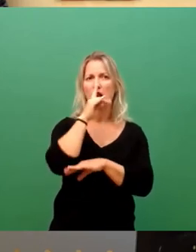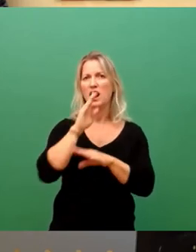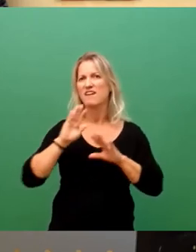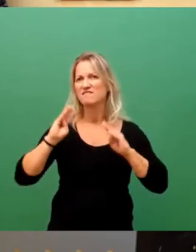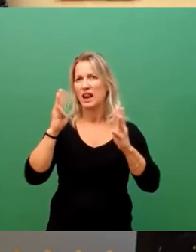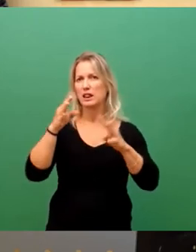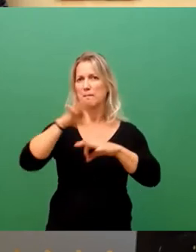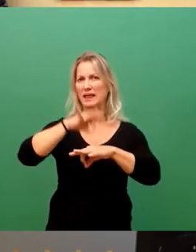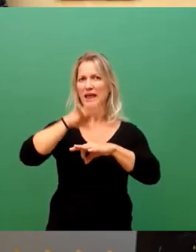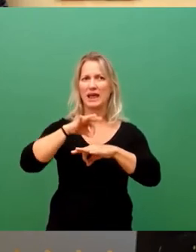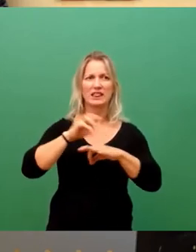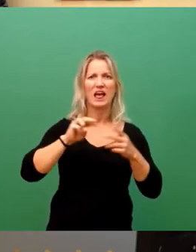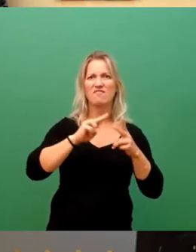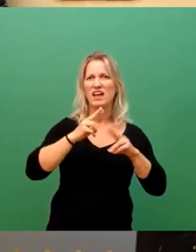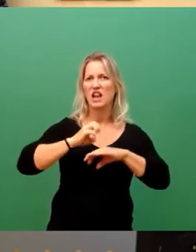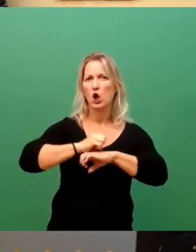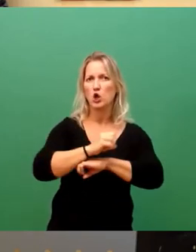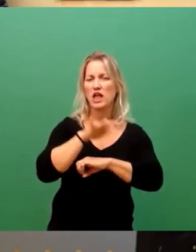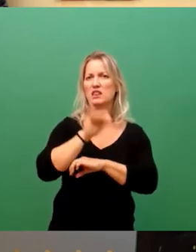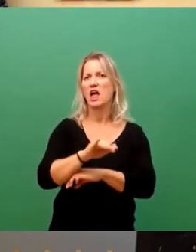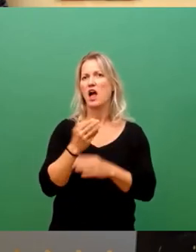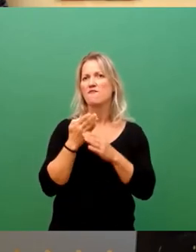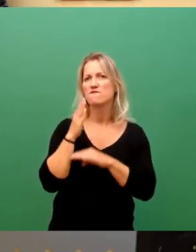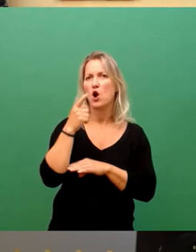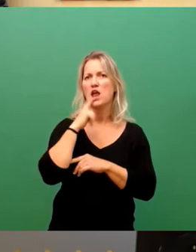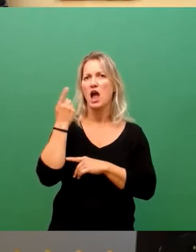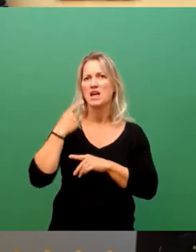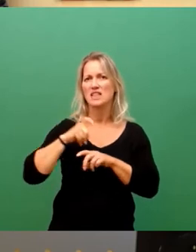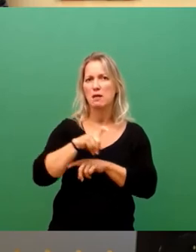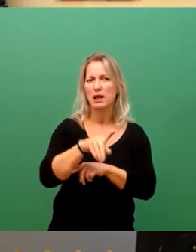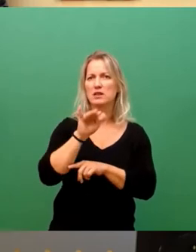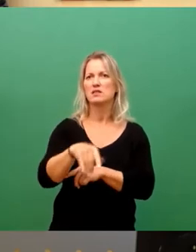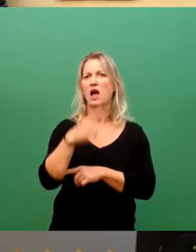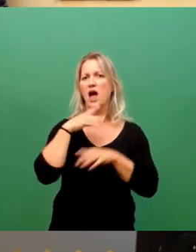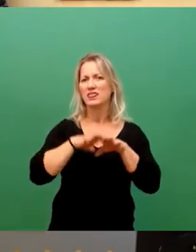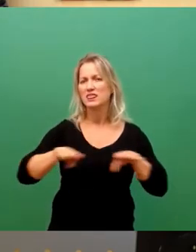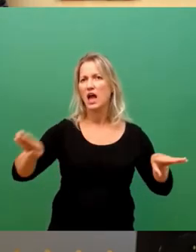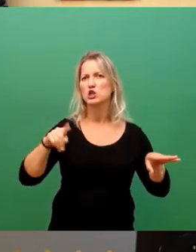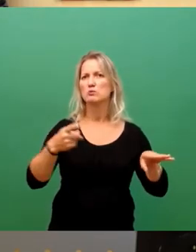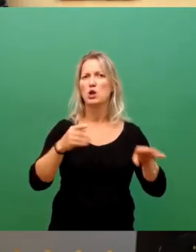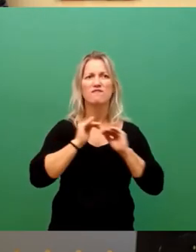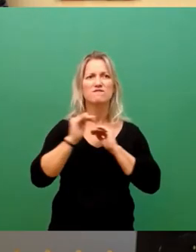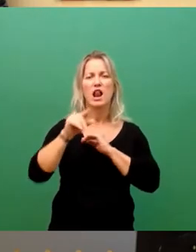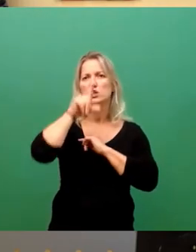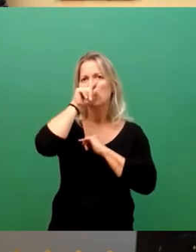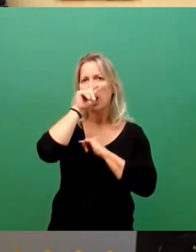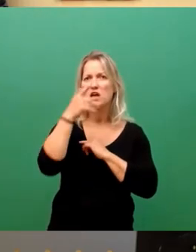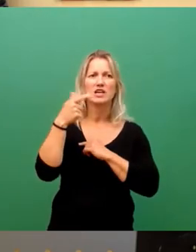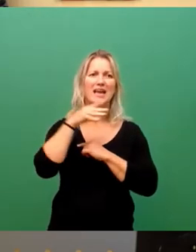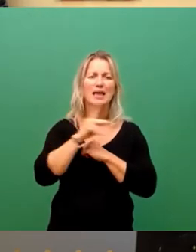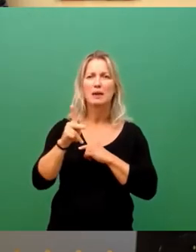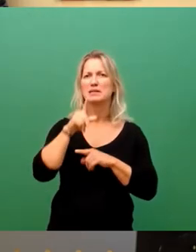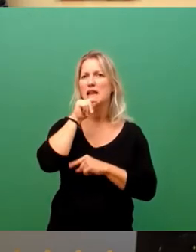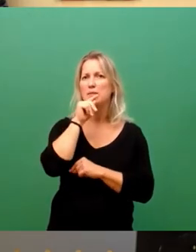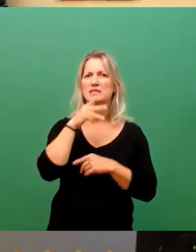da haben wir die Wechselkröte, den Feuersalamander, den Teichmolch, Feldlärche, Kiebelz, Rebhuhn, Steinkauz,